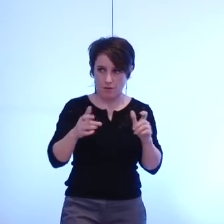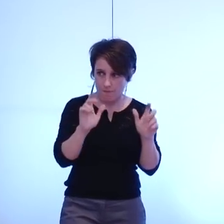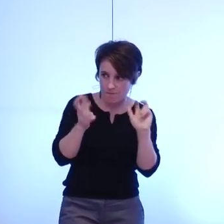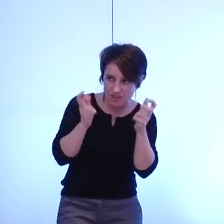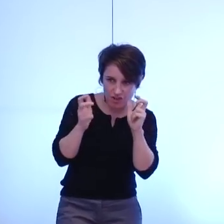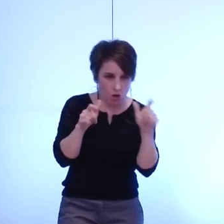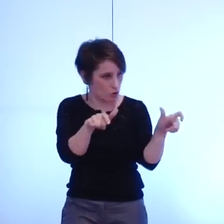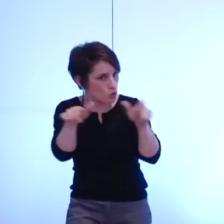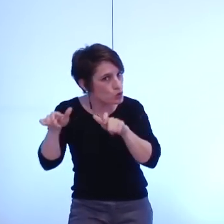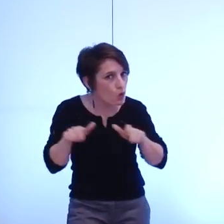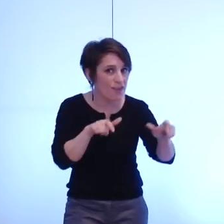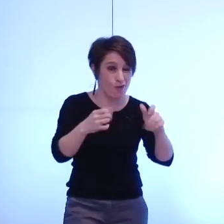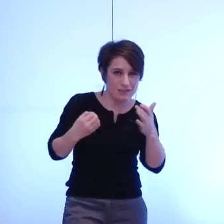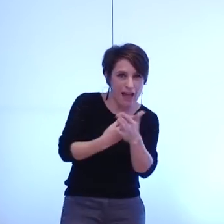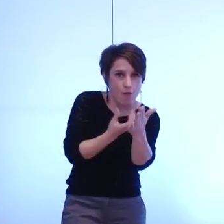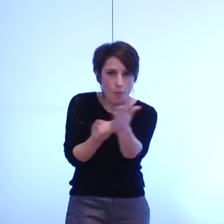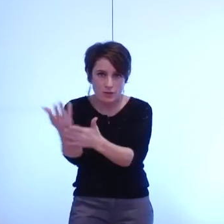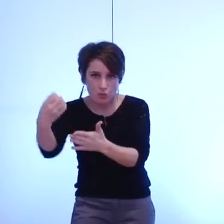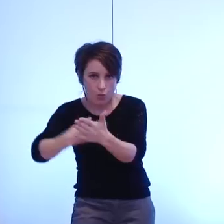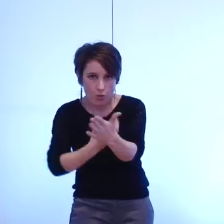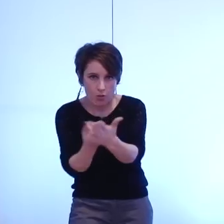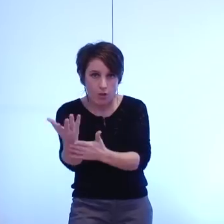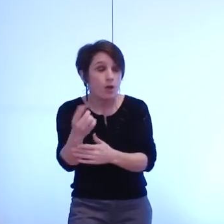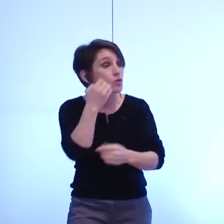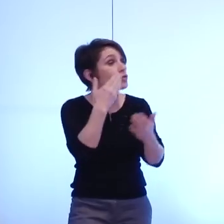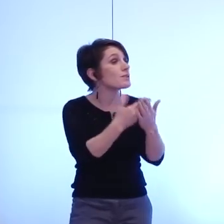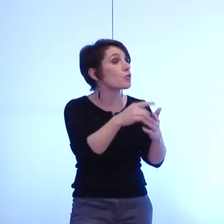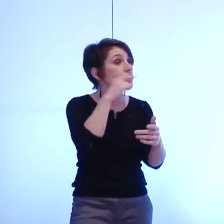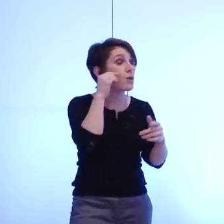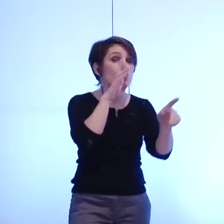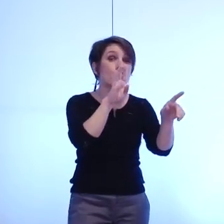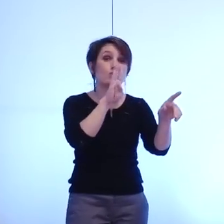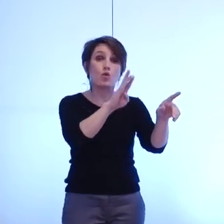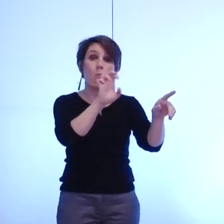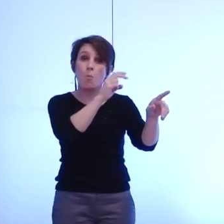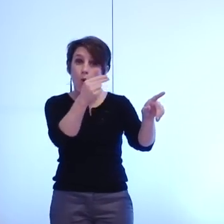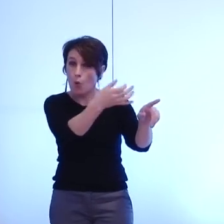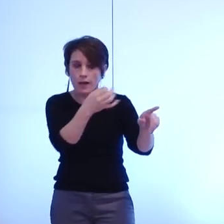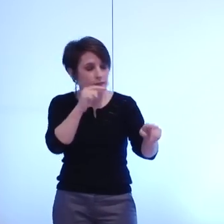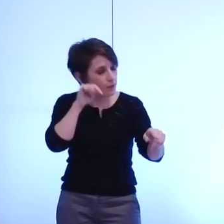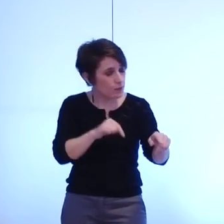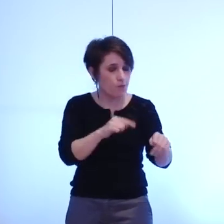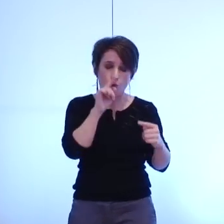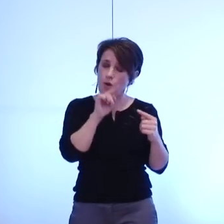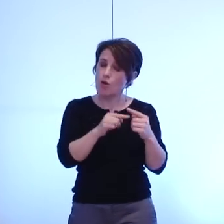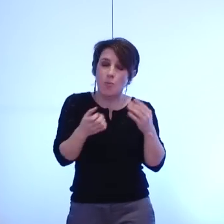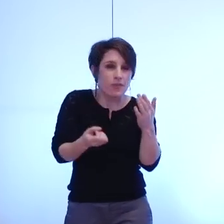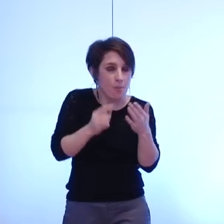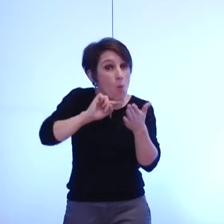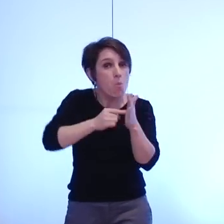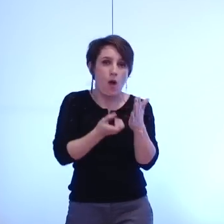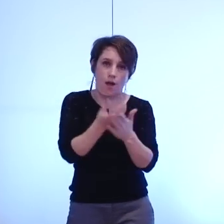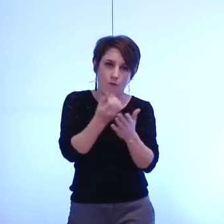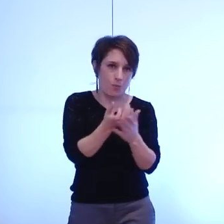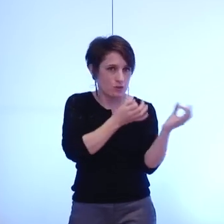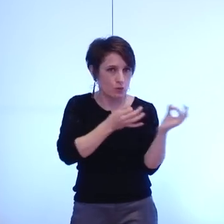c'est entre autres pour ça que notre collègue Paul Bron demandait un point d'information régulier en conseil municipal donc il faudra qu'on trouve de